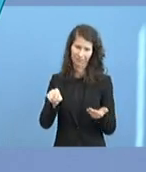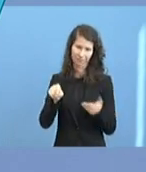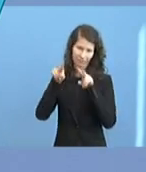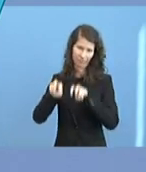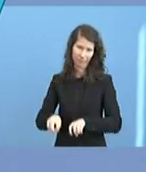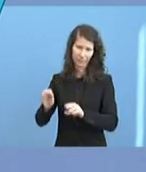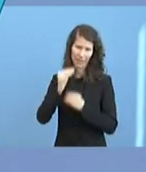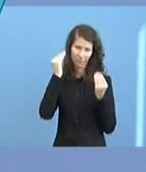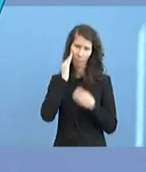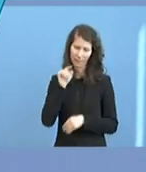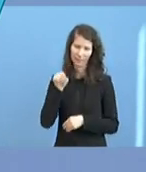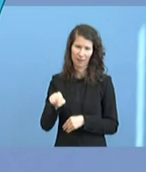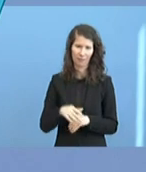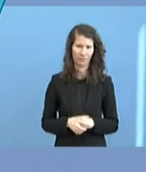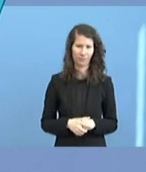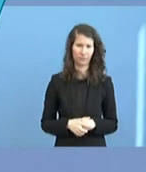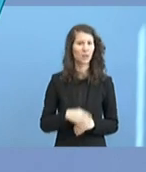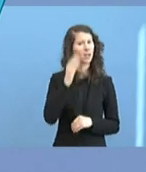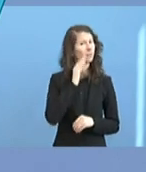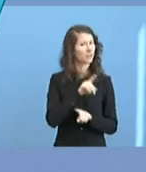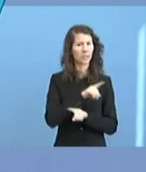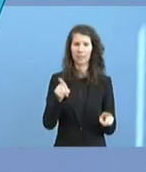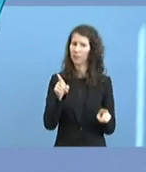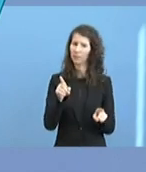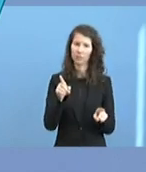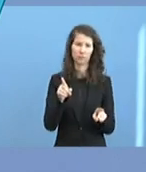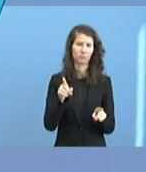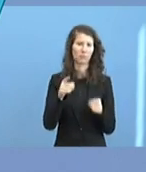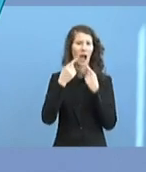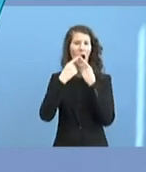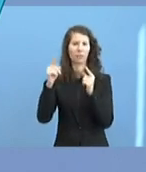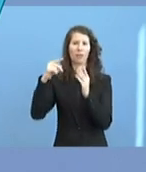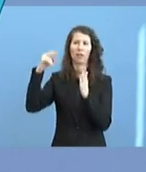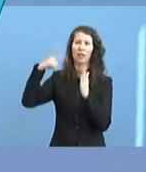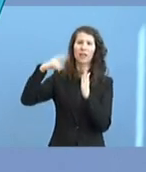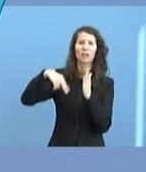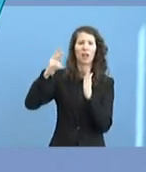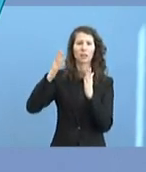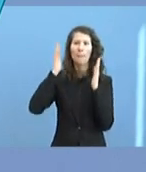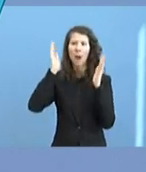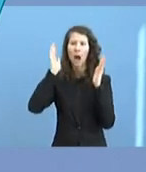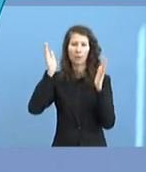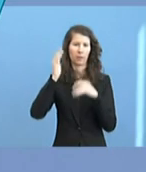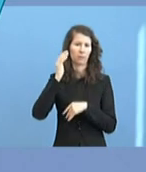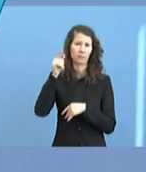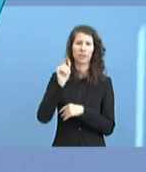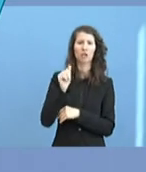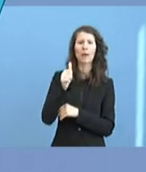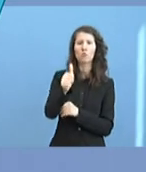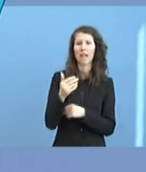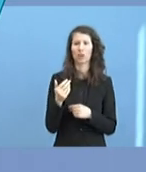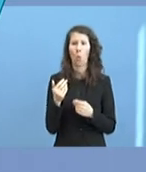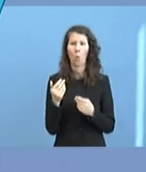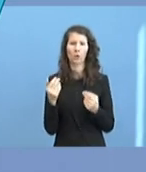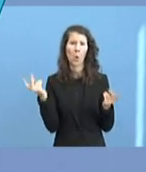informieren und sich nicht in Panik versetzen zu lassen von Verdrehungen, Spekulationen und